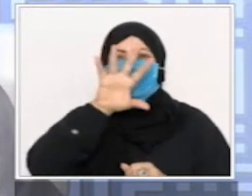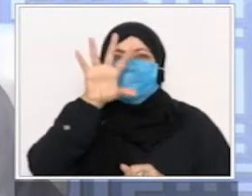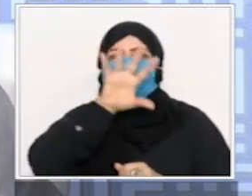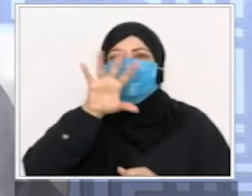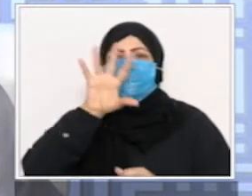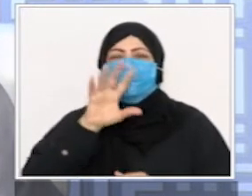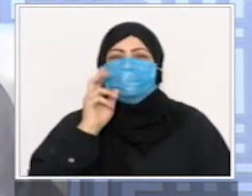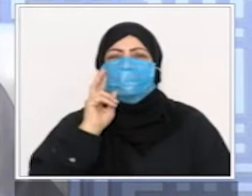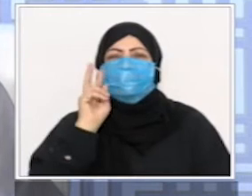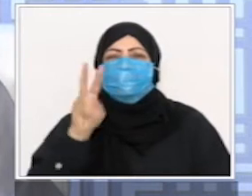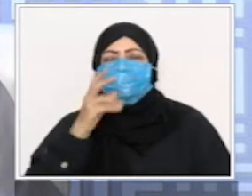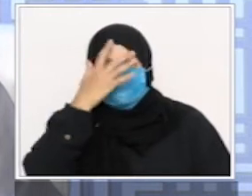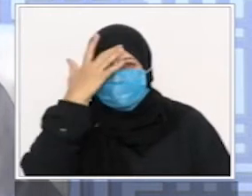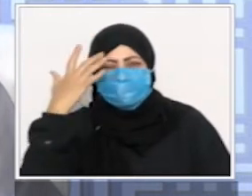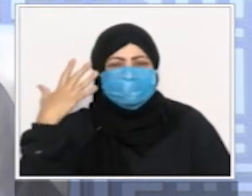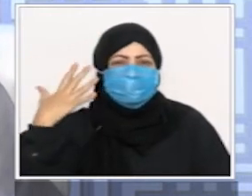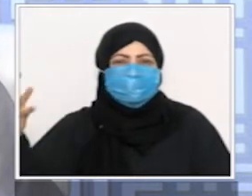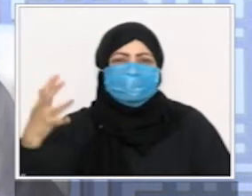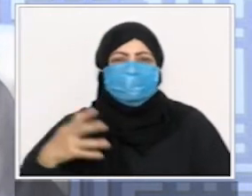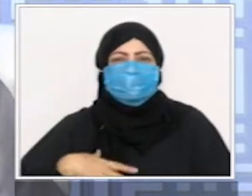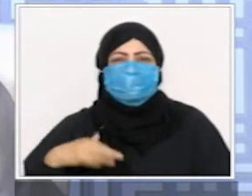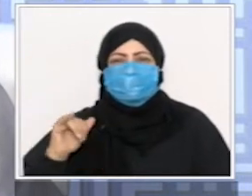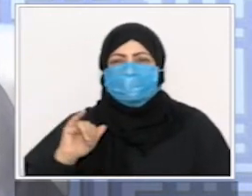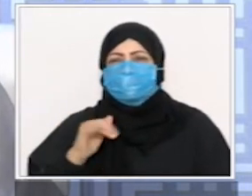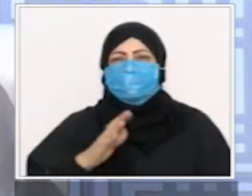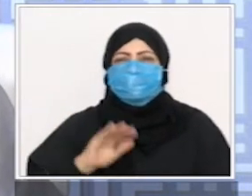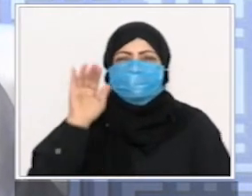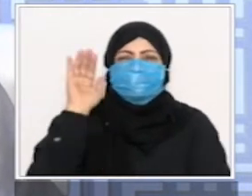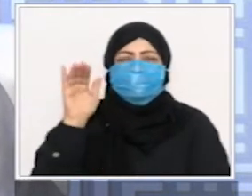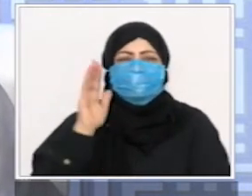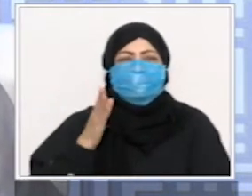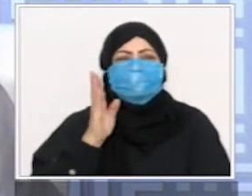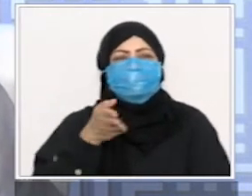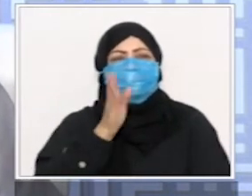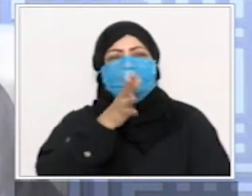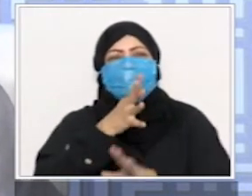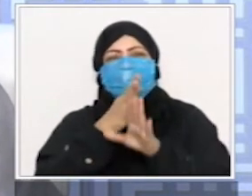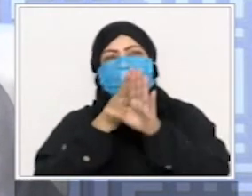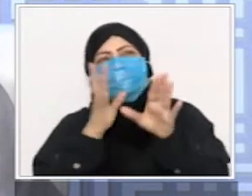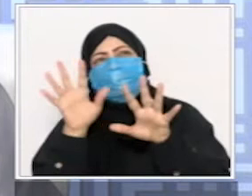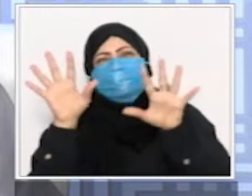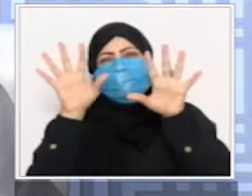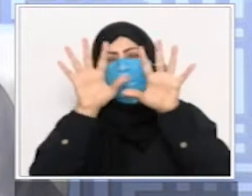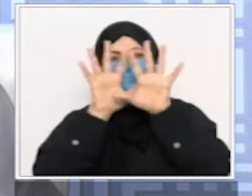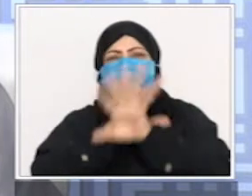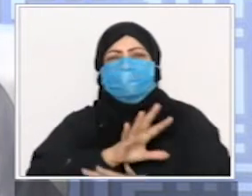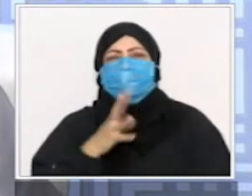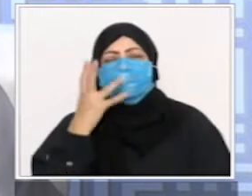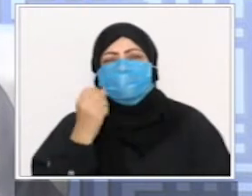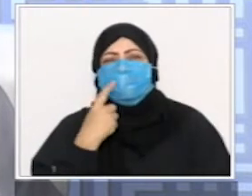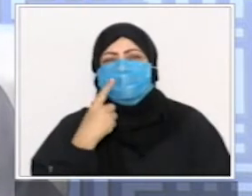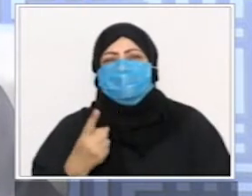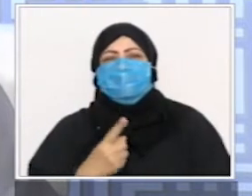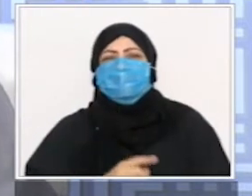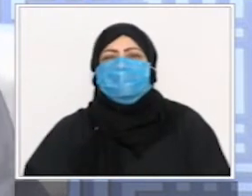يتبعون هذا الأمر طيلة العام مشراك دين جخ نوم يصلوا في الصبح بعد